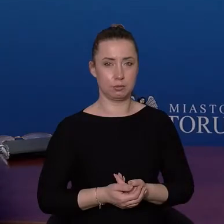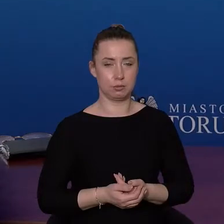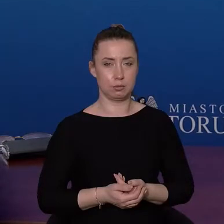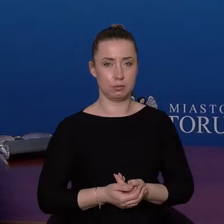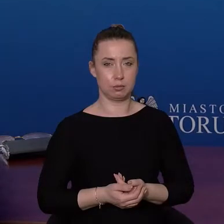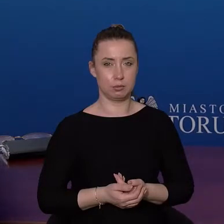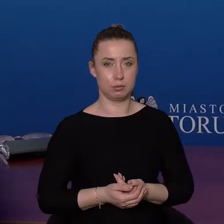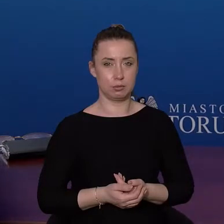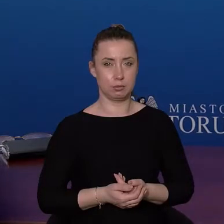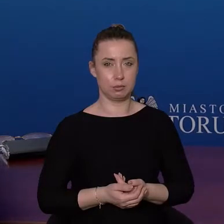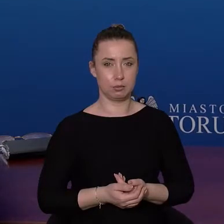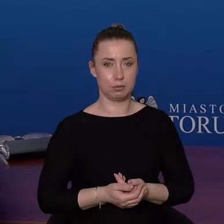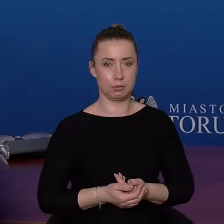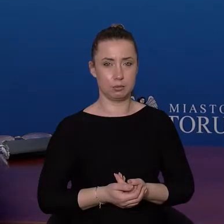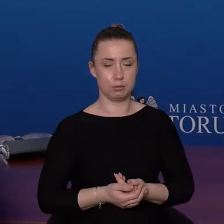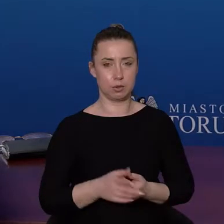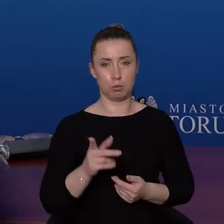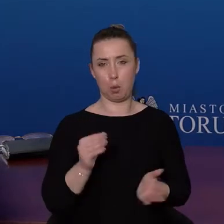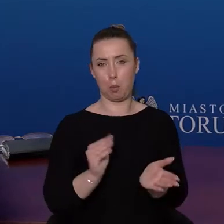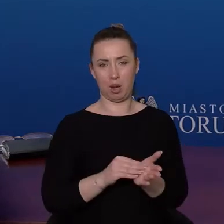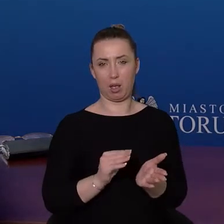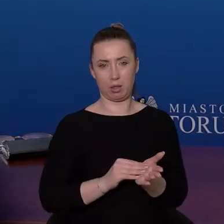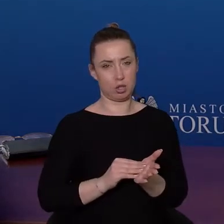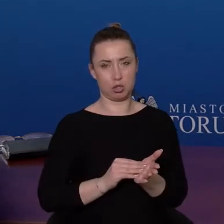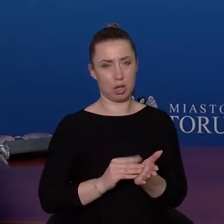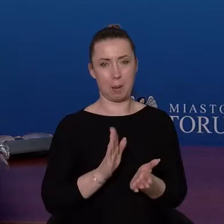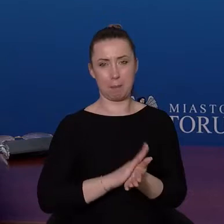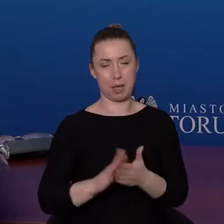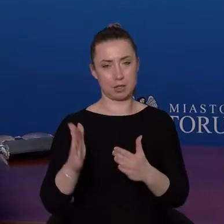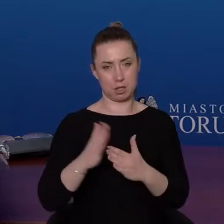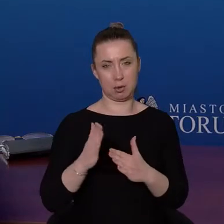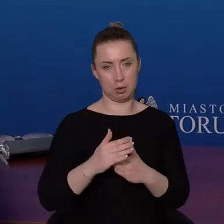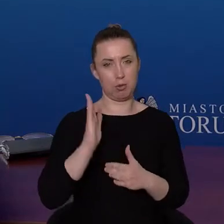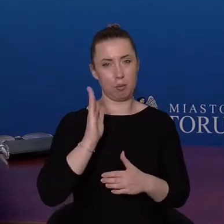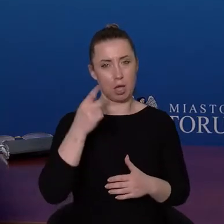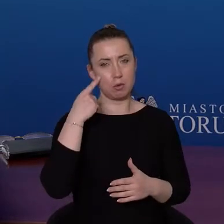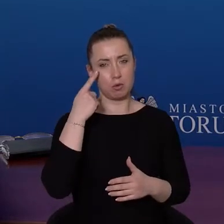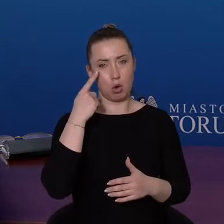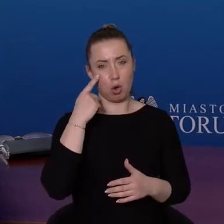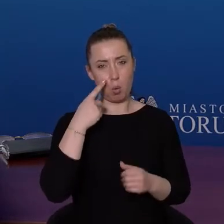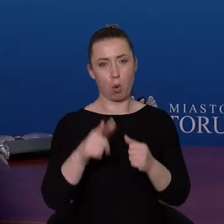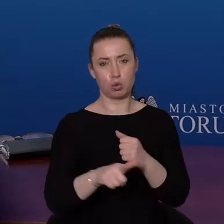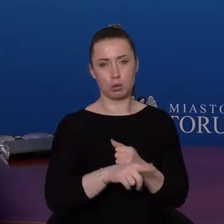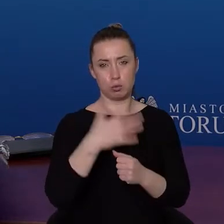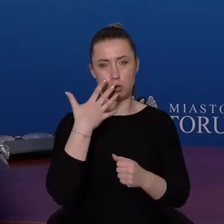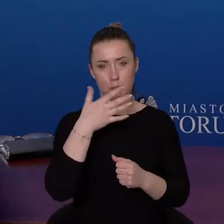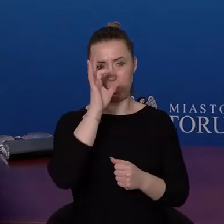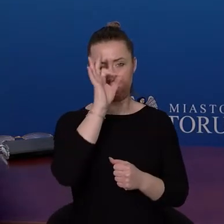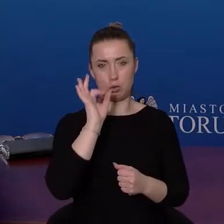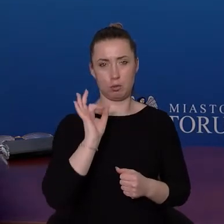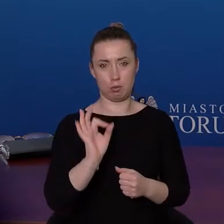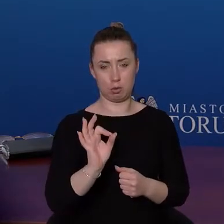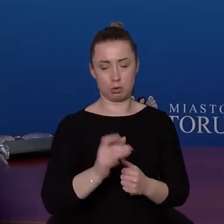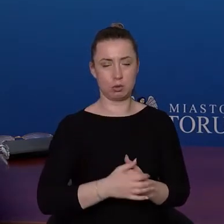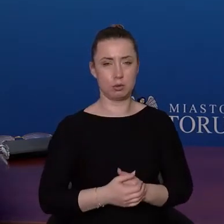który byłby bardzo teoretycznie, bo praktycznie zapewne tego poziomu 75% w tym okresie, o